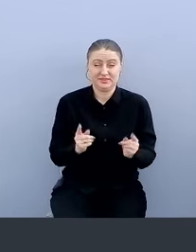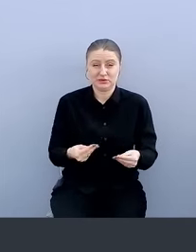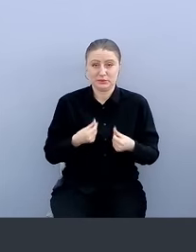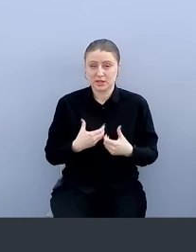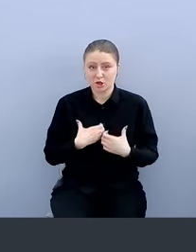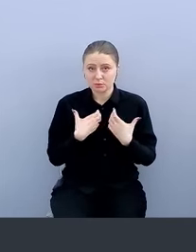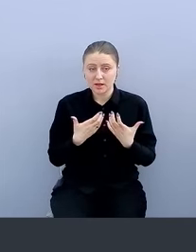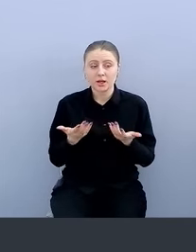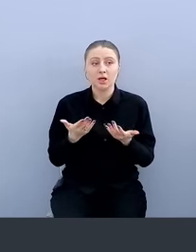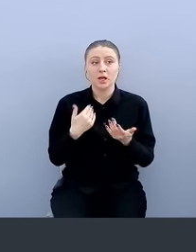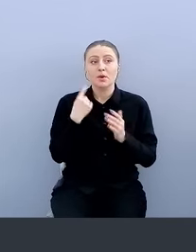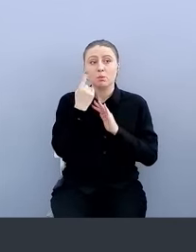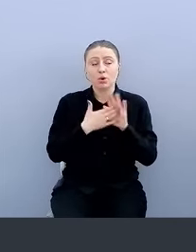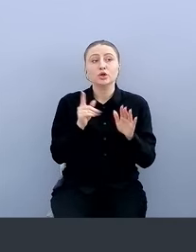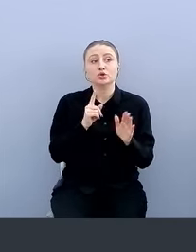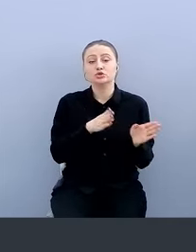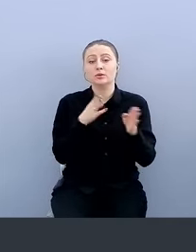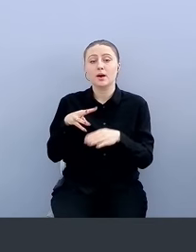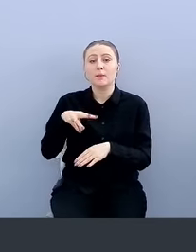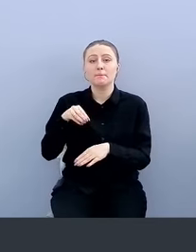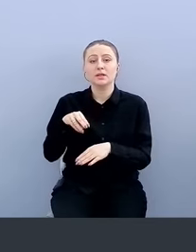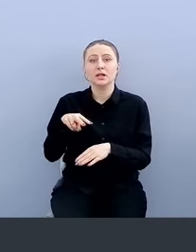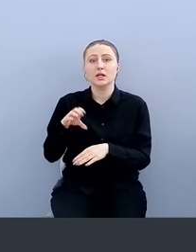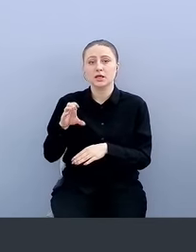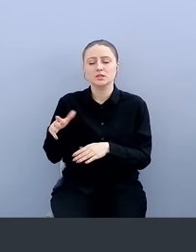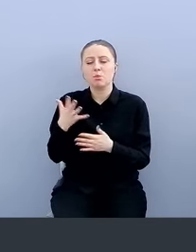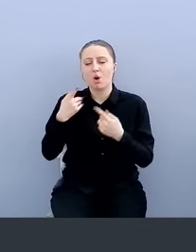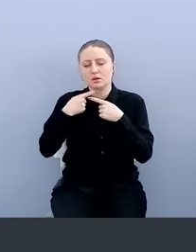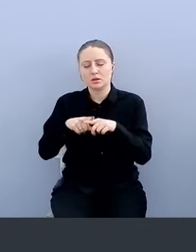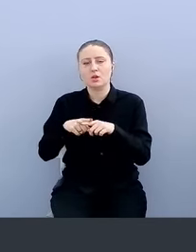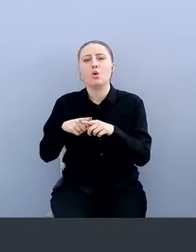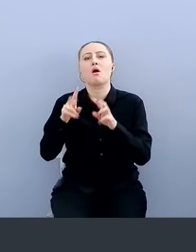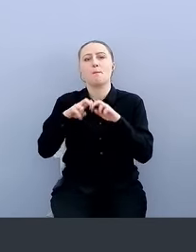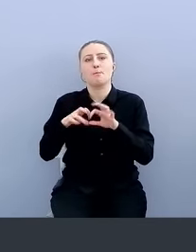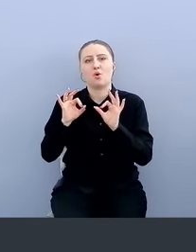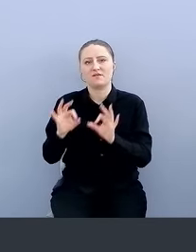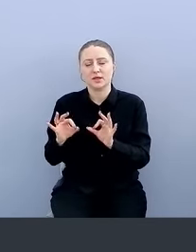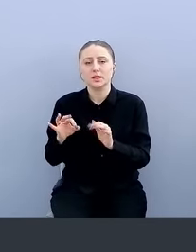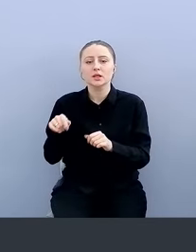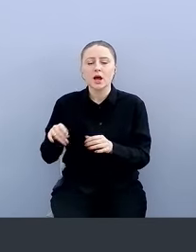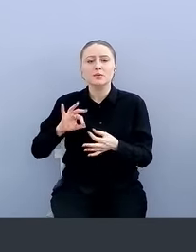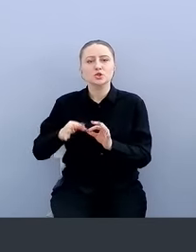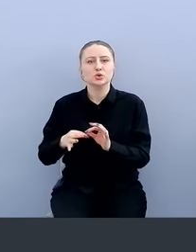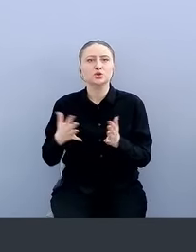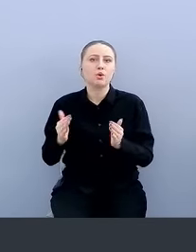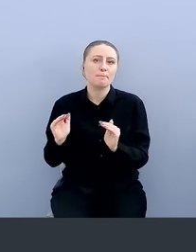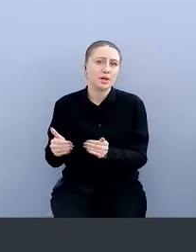мы поняли то, что МТЛС – технология проверенней, и там сложностей меньше,